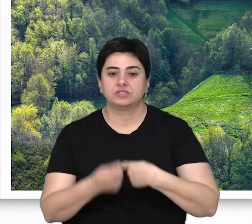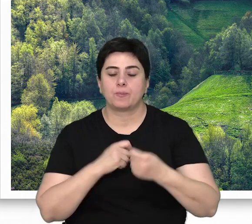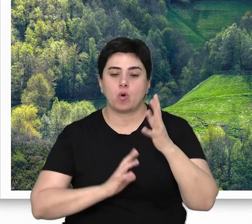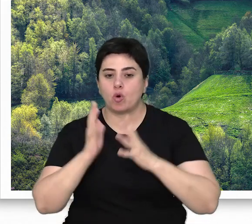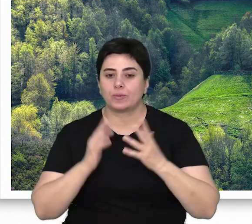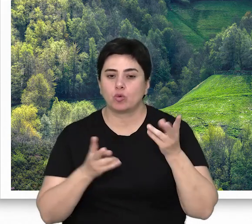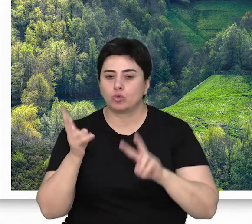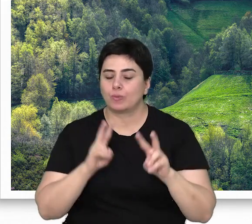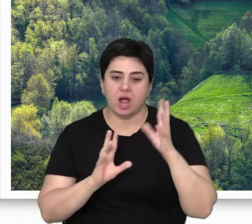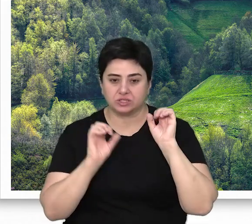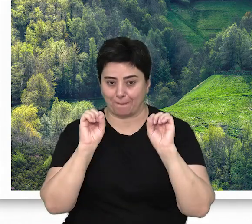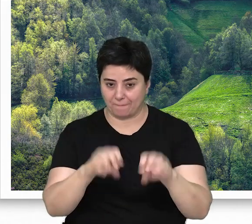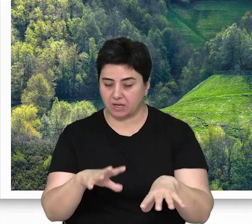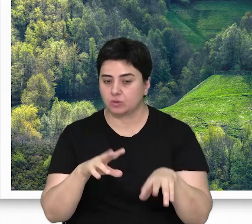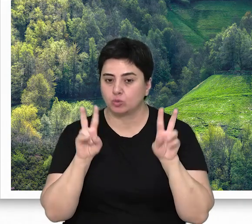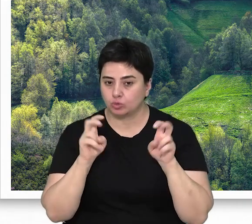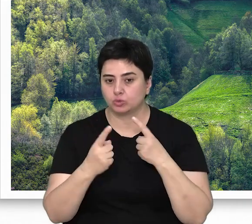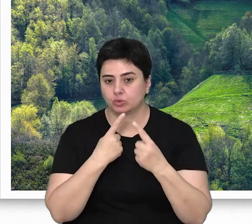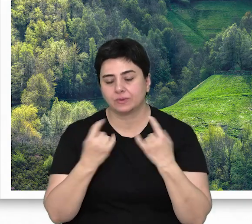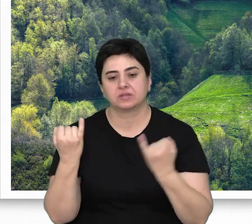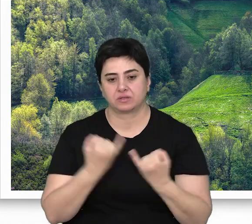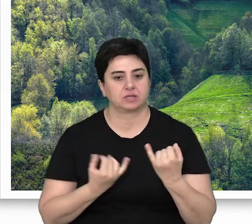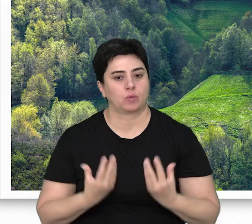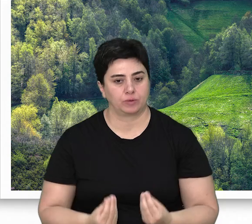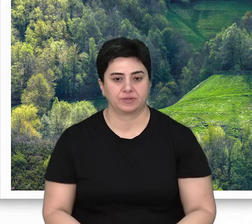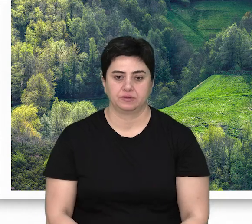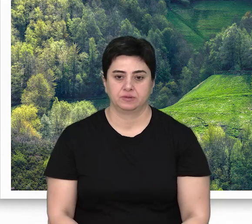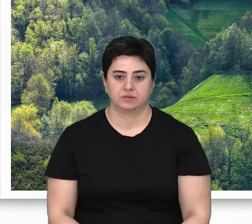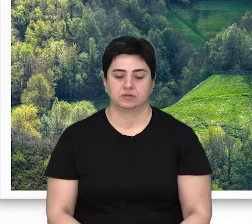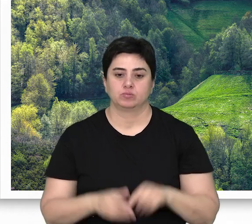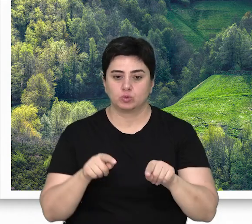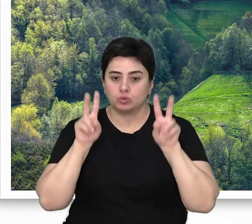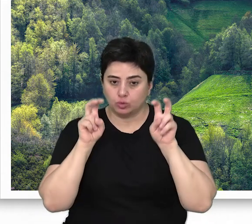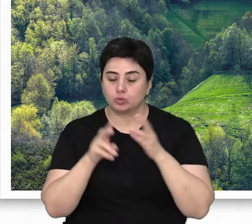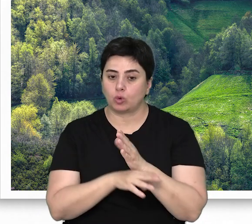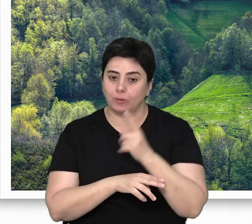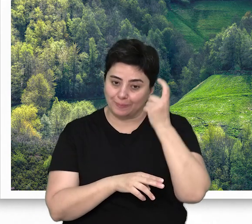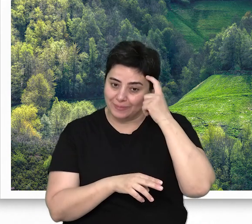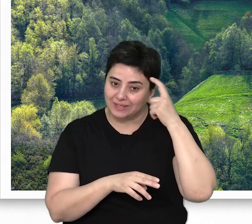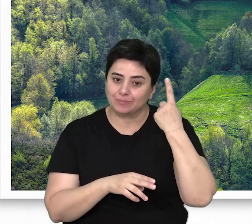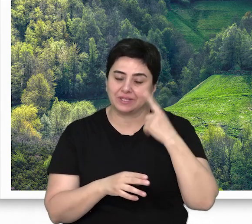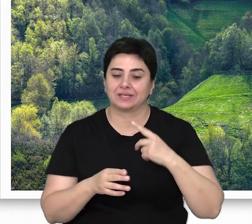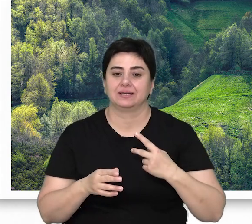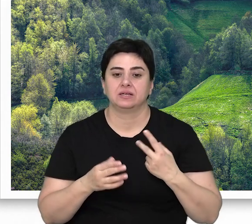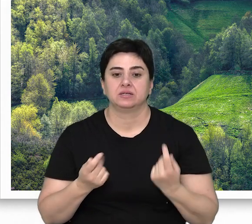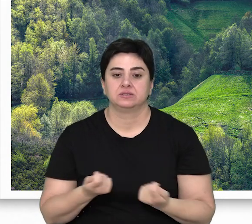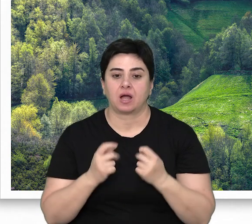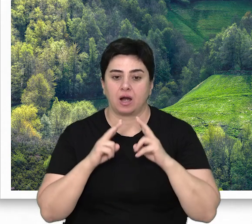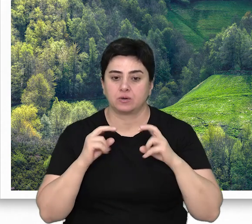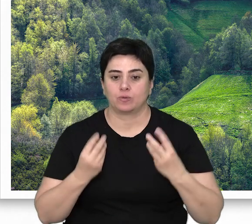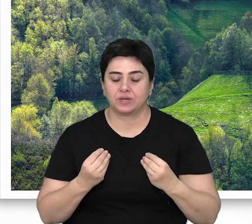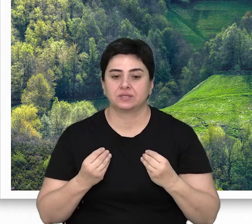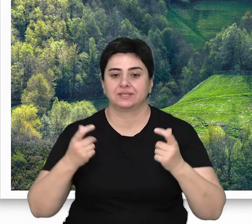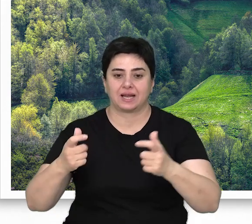ormanlarında ne kadar ölü ağaç bırakılması gerektiği konusu tartışmaya açıktır. Bu konuda doğru bir idari karara varabilmek